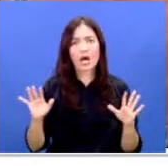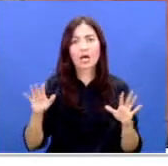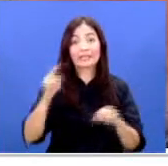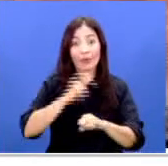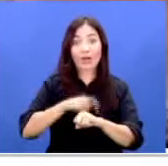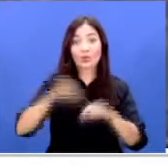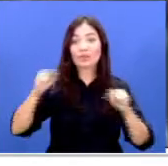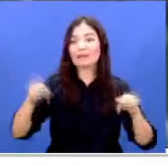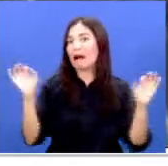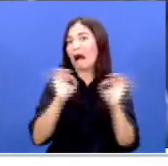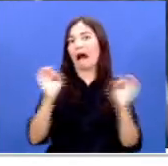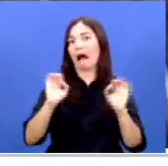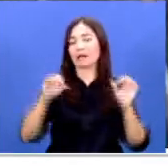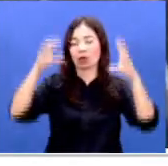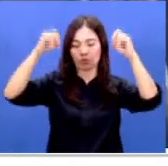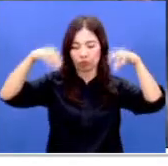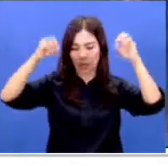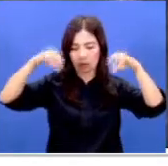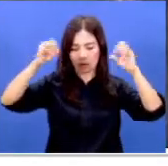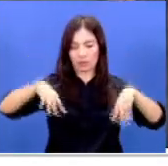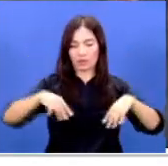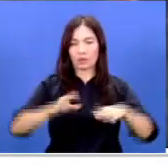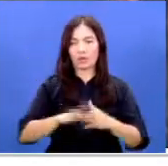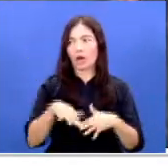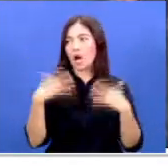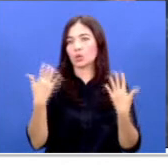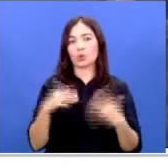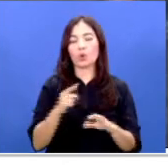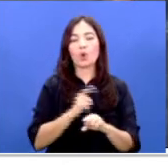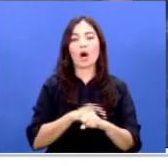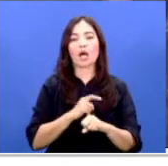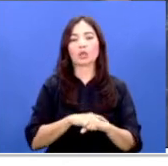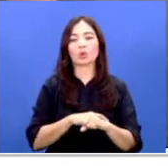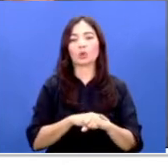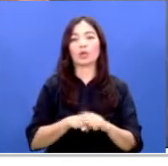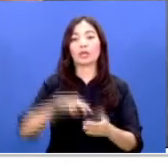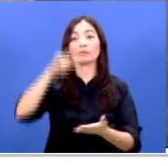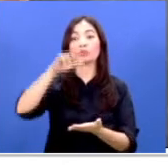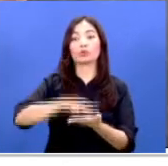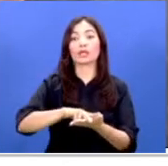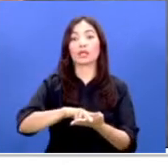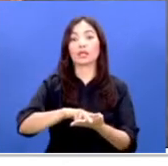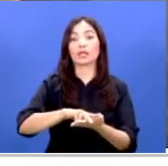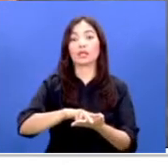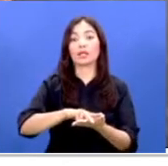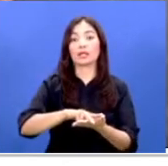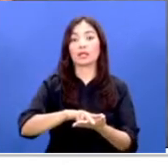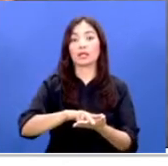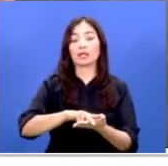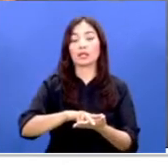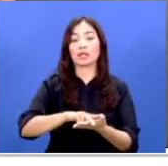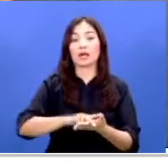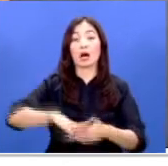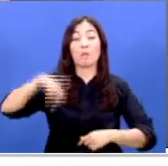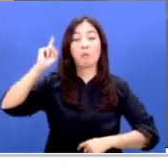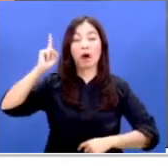saat ini sudah tidak pernah lagi turun hujan makanya pada saat ditetapkan 100 tanggap